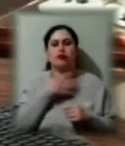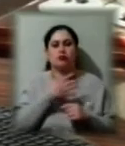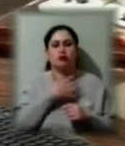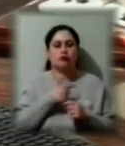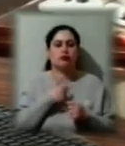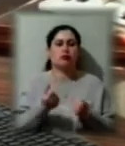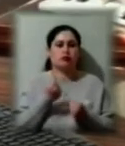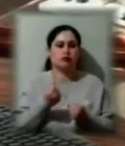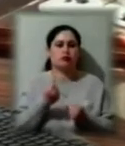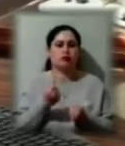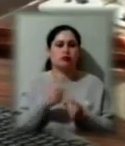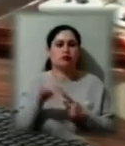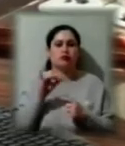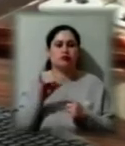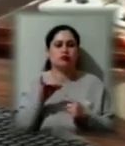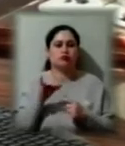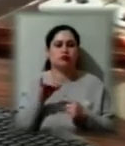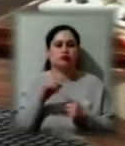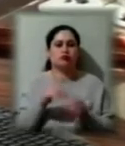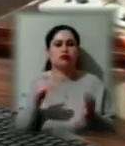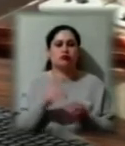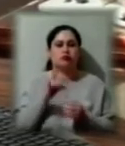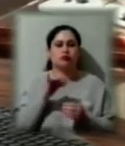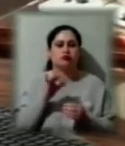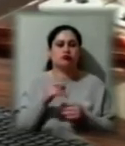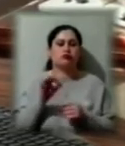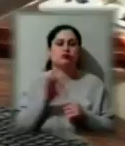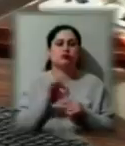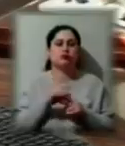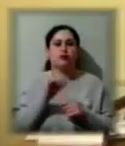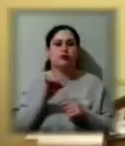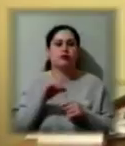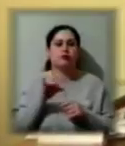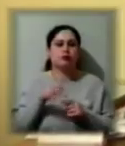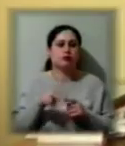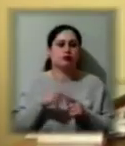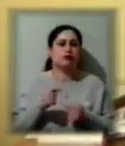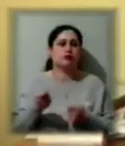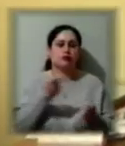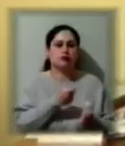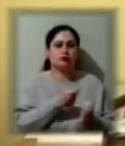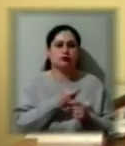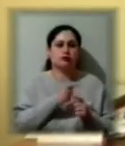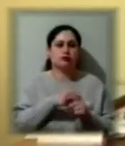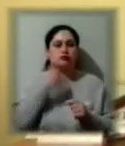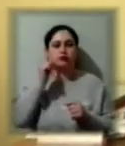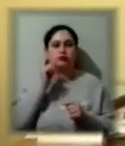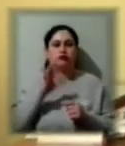і зменшує ризик інфікування медичного персоналу, який його транспортує. Вчора ми отримали